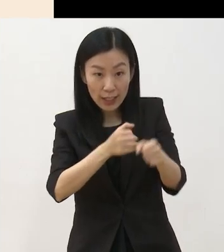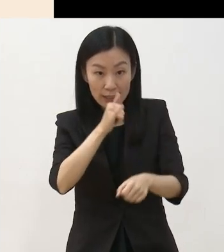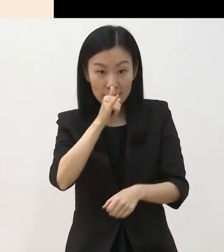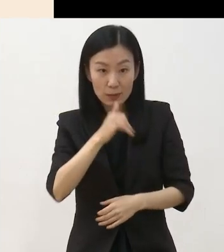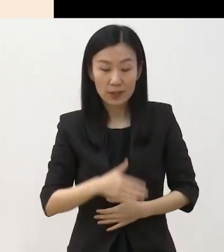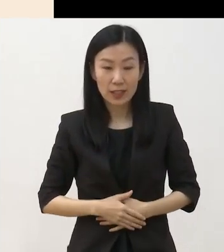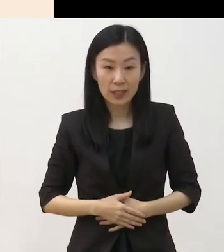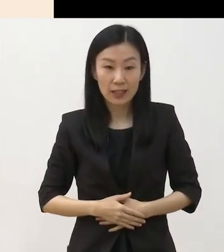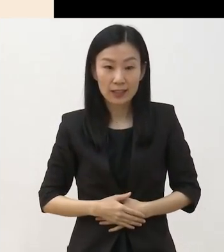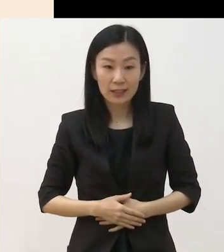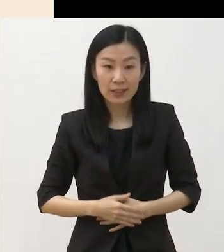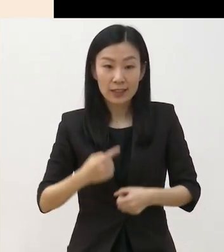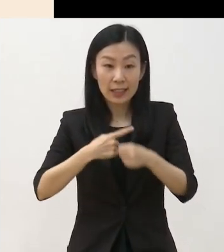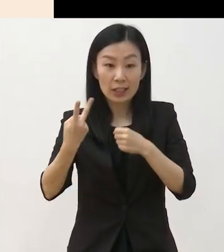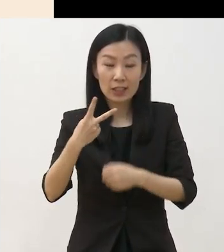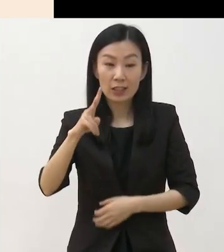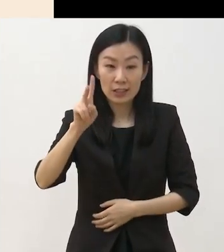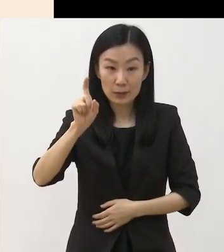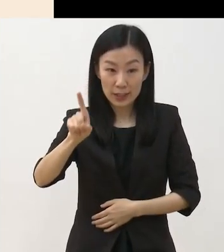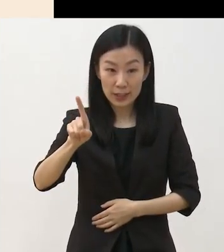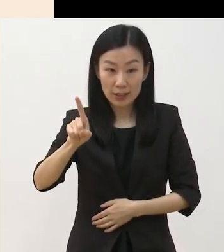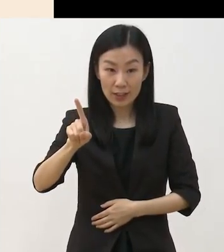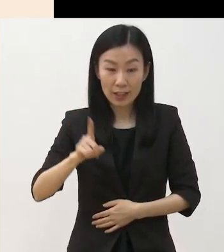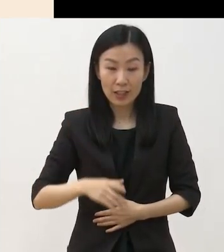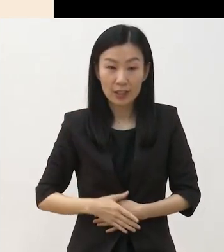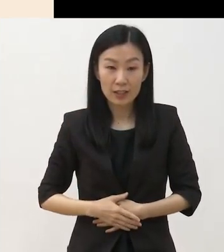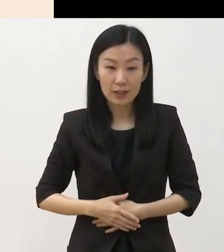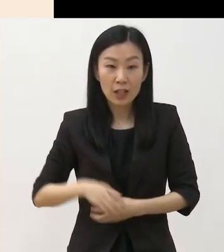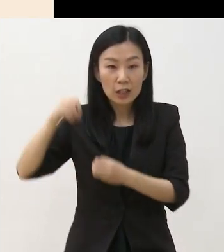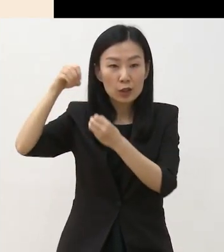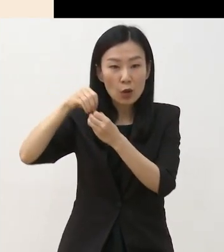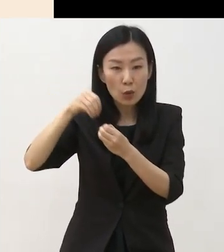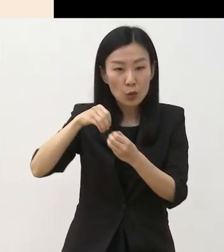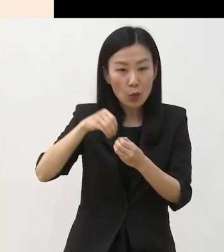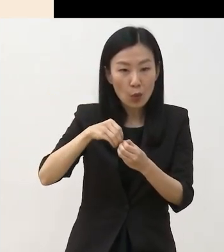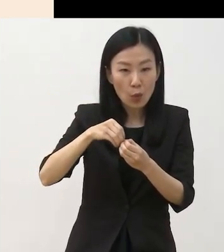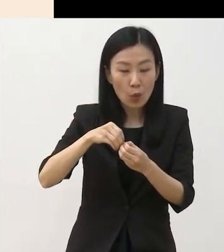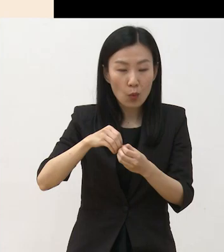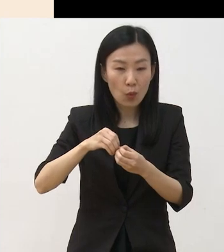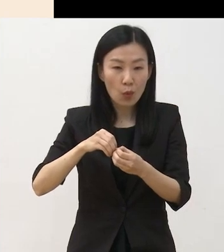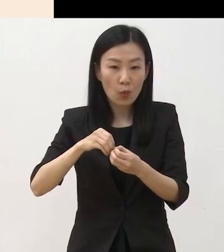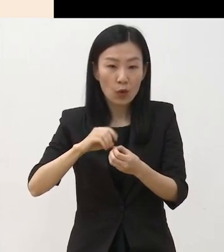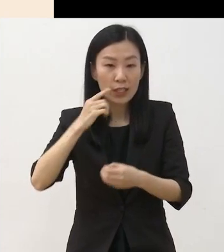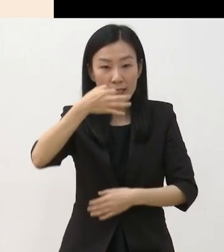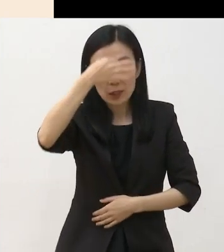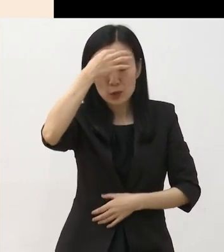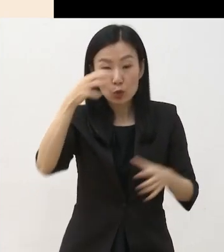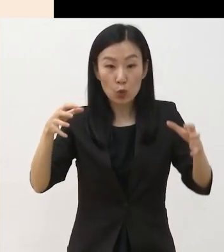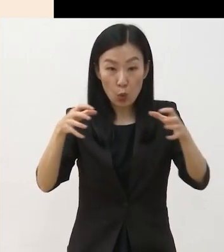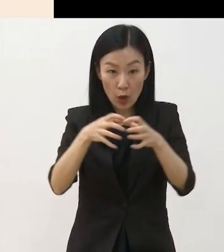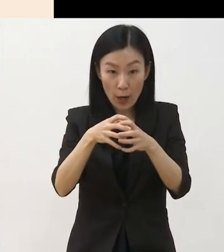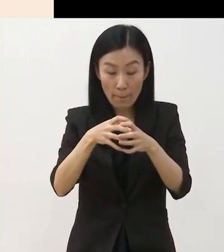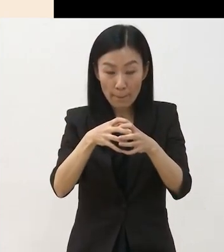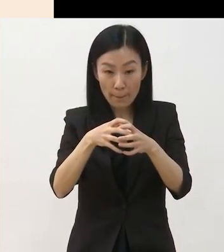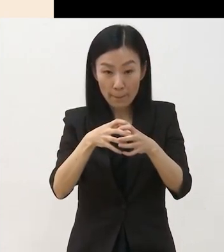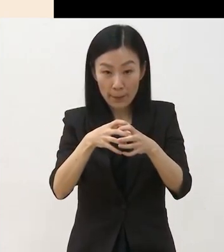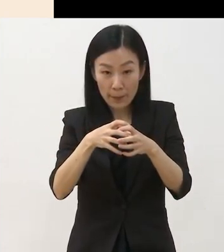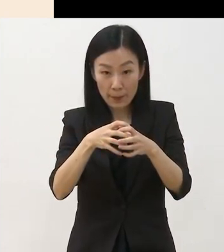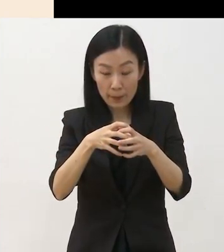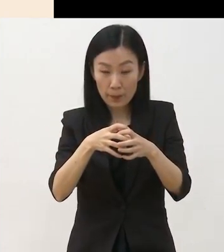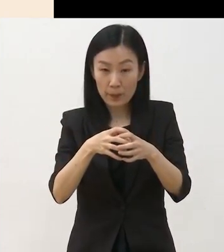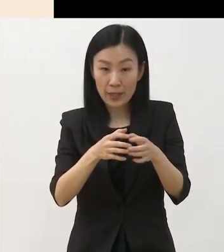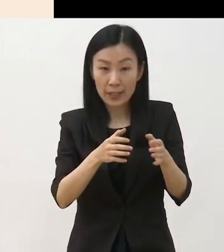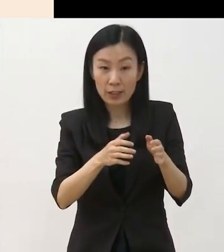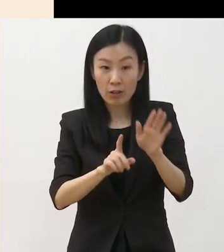21년도에는 전통예술 분야를 공연예술 분야로 합쳐서 통합해서 운영합니다 작품 발표